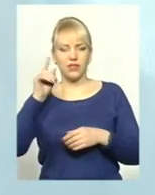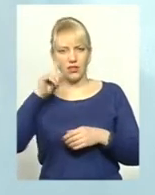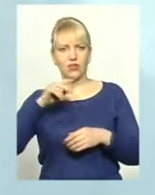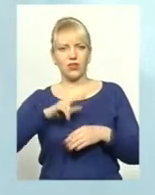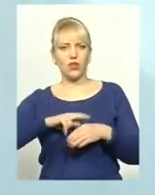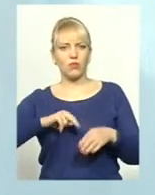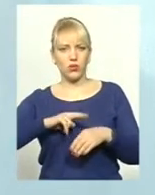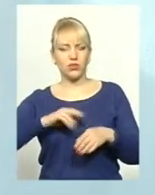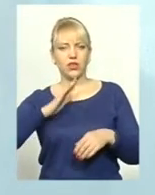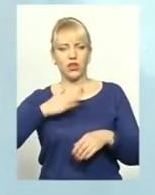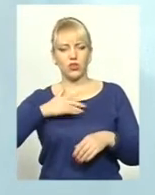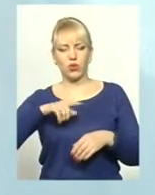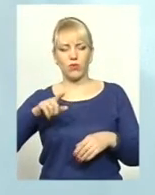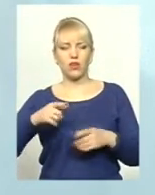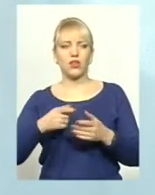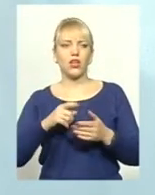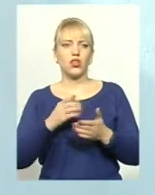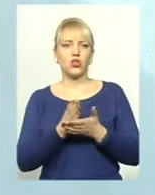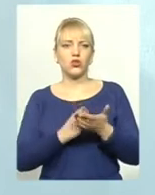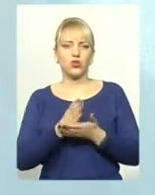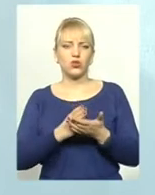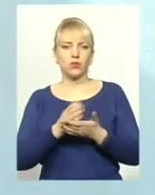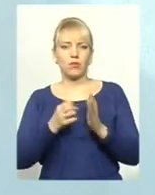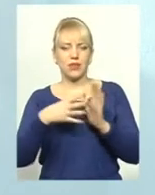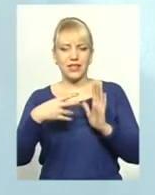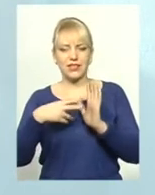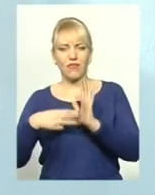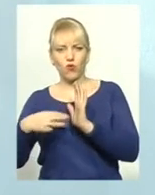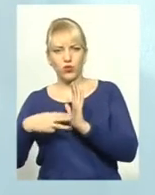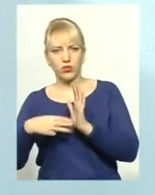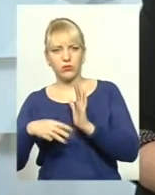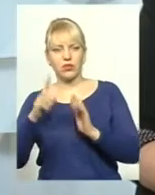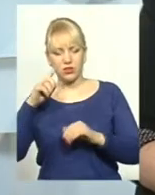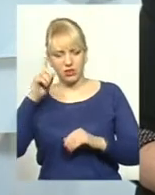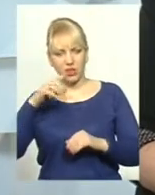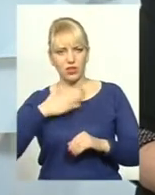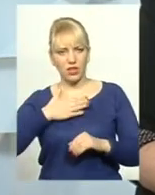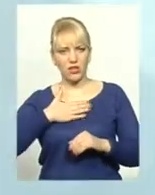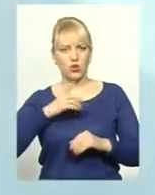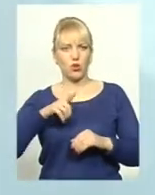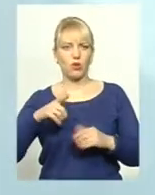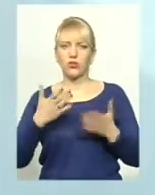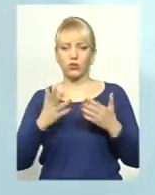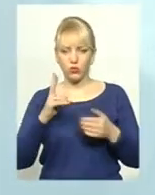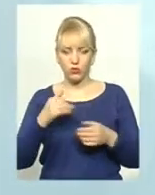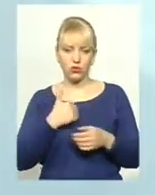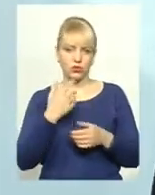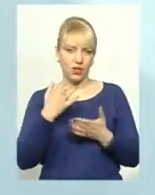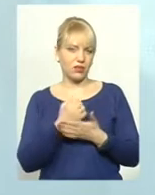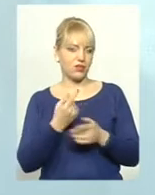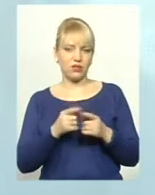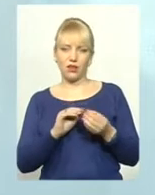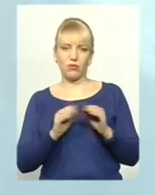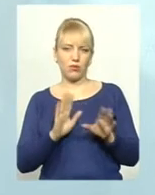Також служба 1580, наша міської конкому, так само знає мій номер. Якщо хтось хоче мене знайти, це не проблема, мобільний телефон там